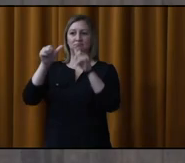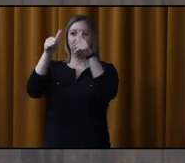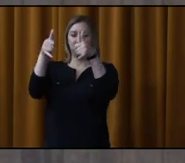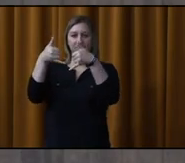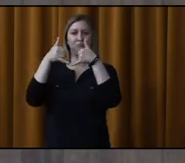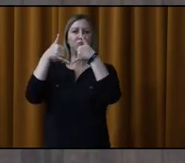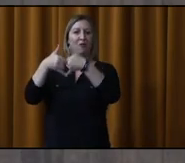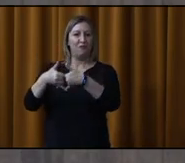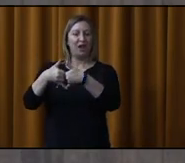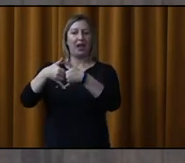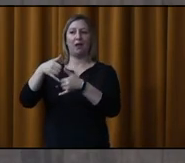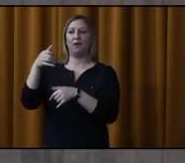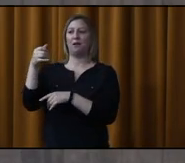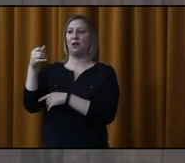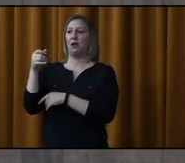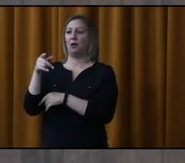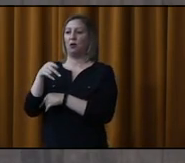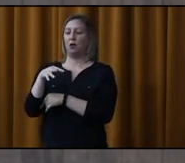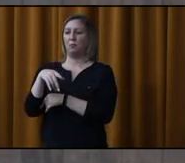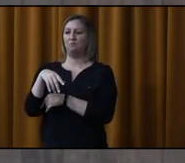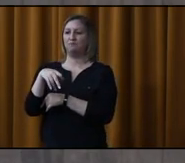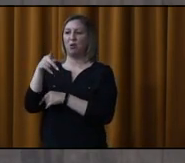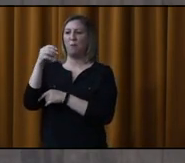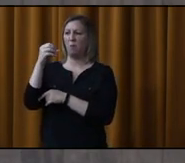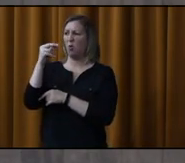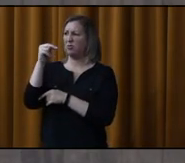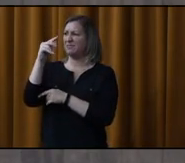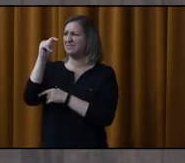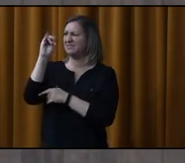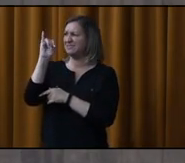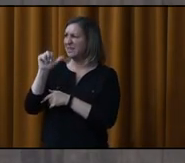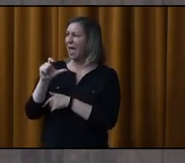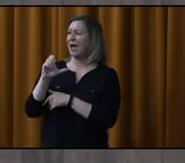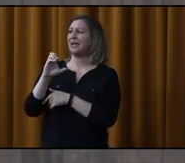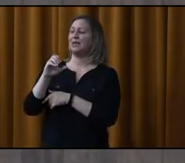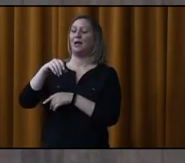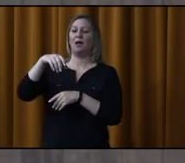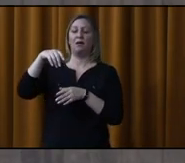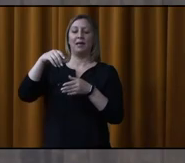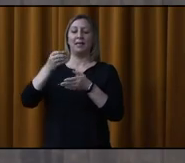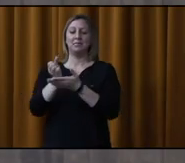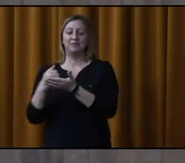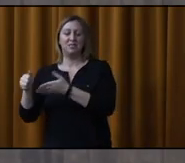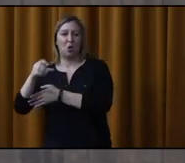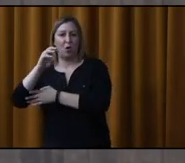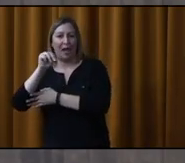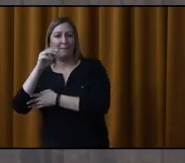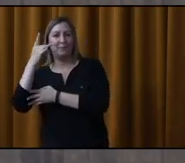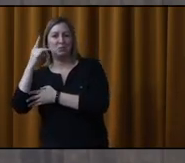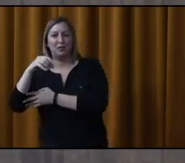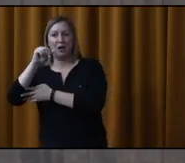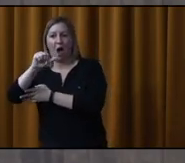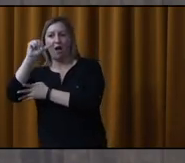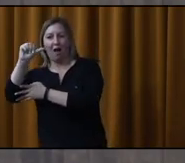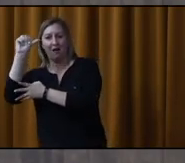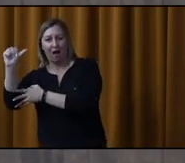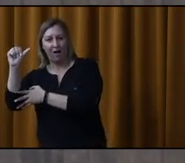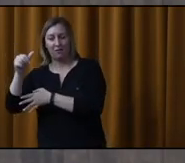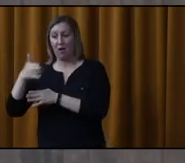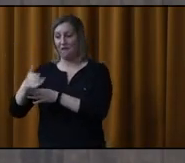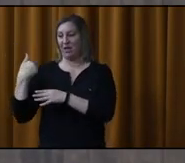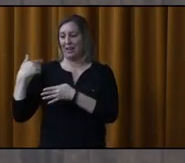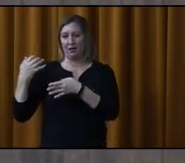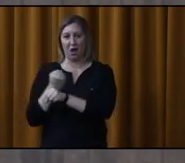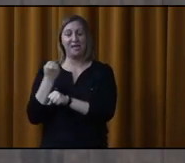les étoiles de Laurentide-Lanodière qui est dans la division M18 AAA. Donc, elles ont gagné en avril la